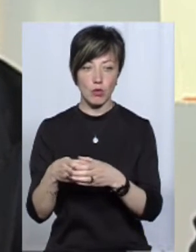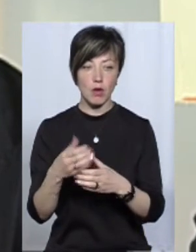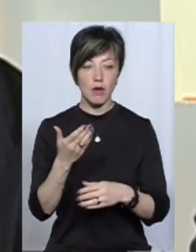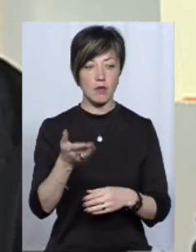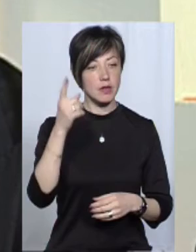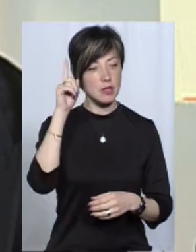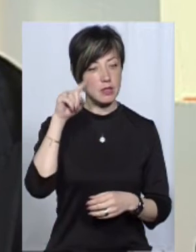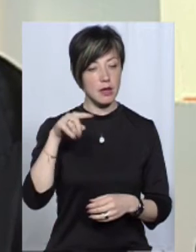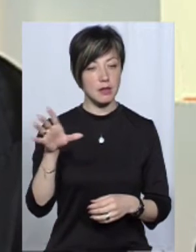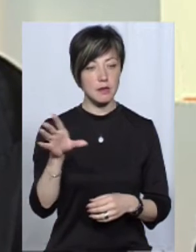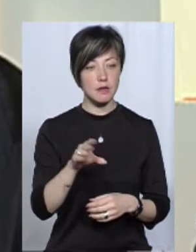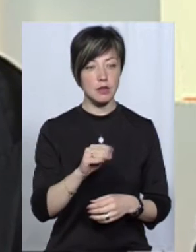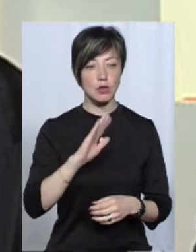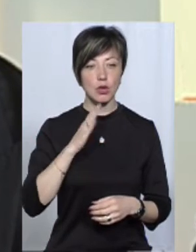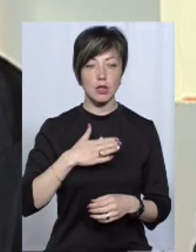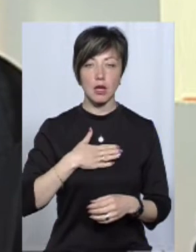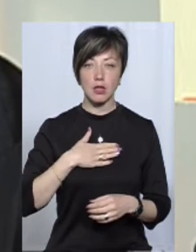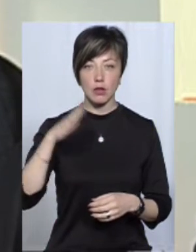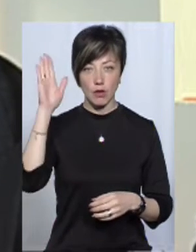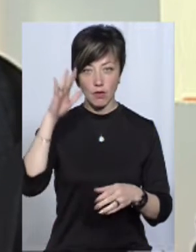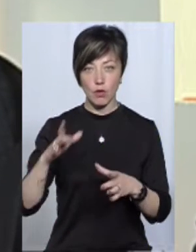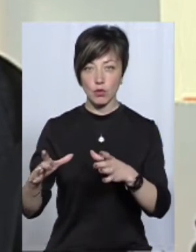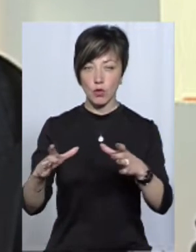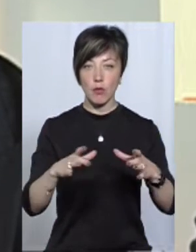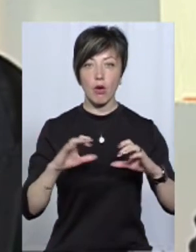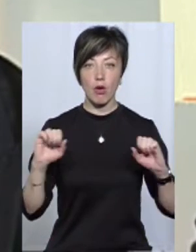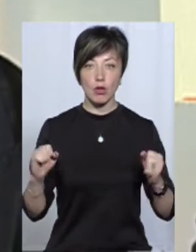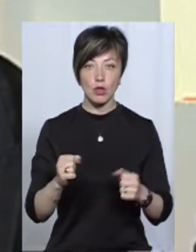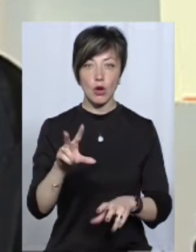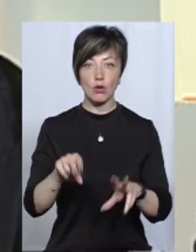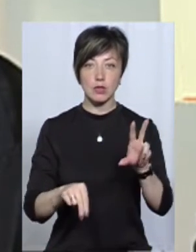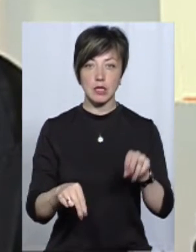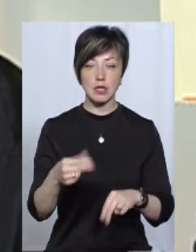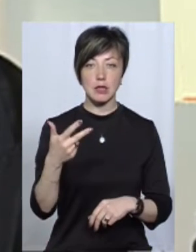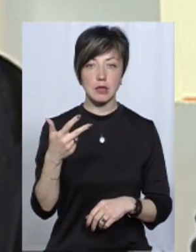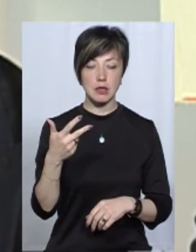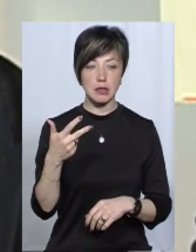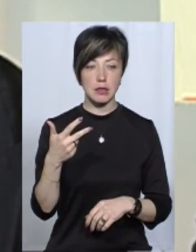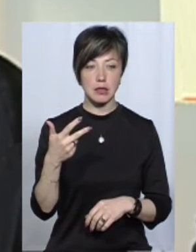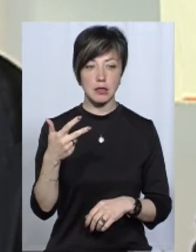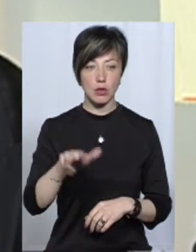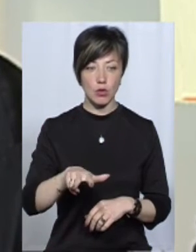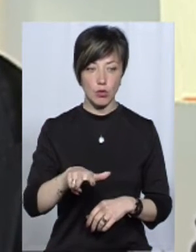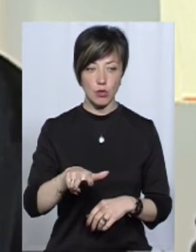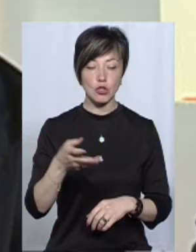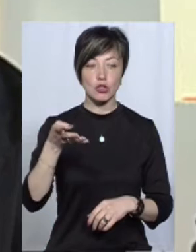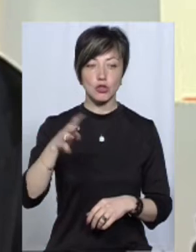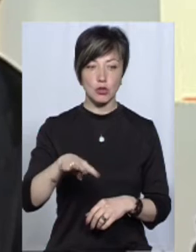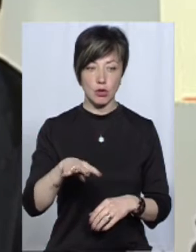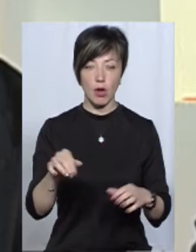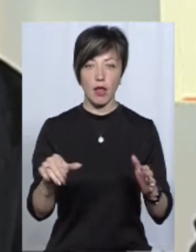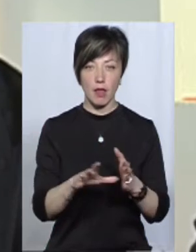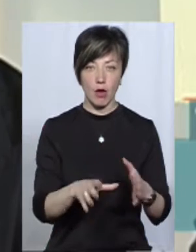Ви всі знаєте, що наша водойма-охолоджувач розрахована на охолодженні чотирьох